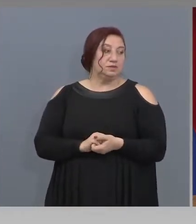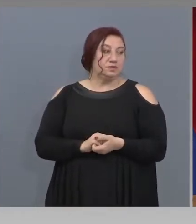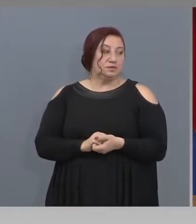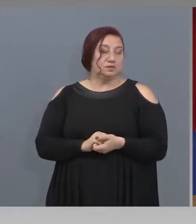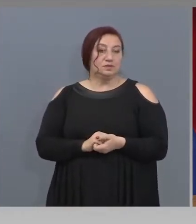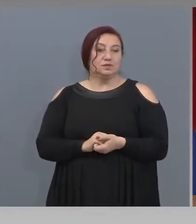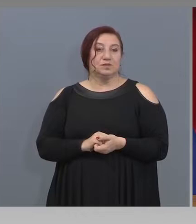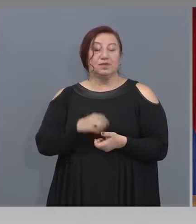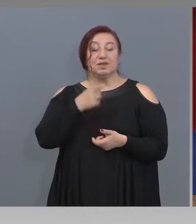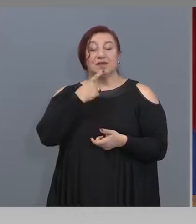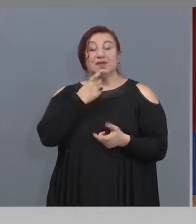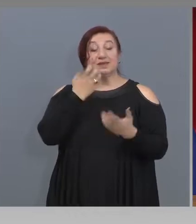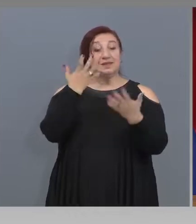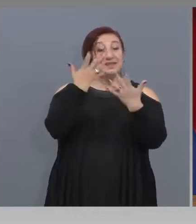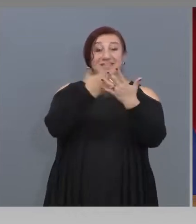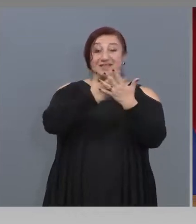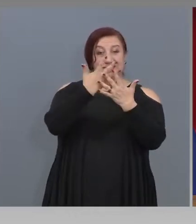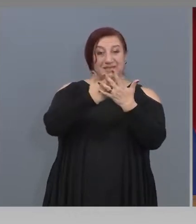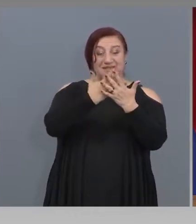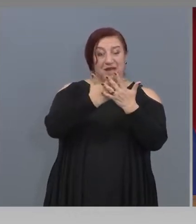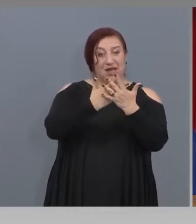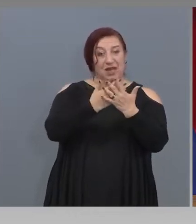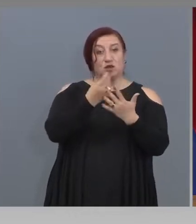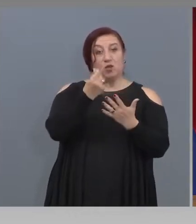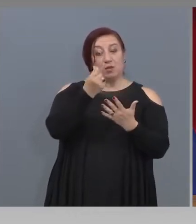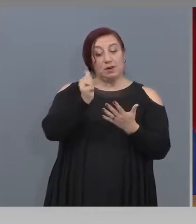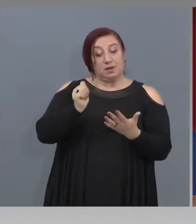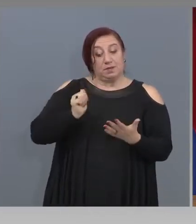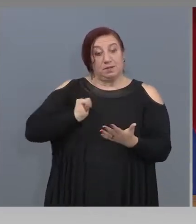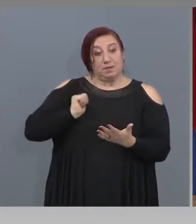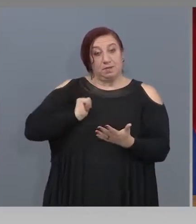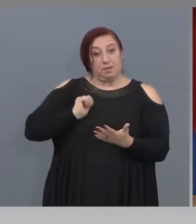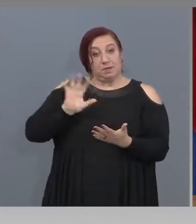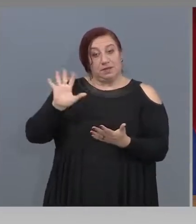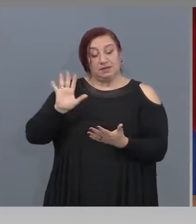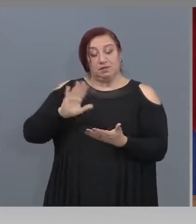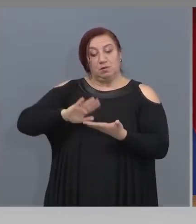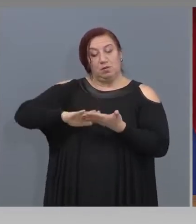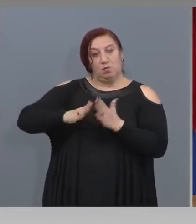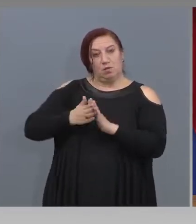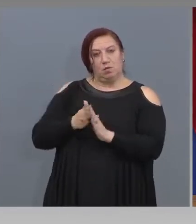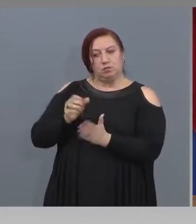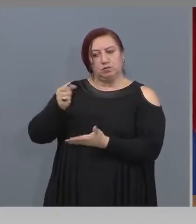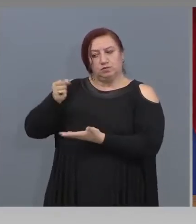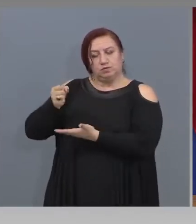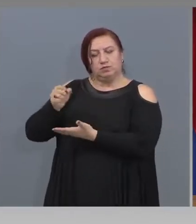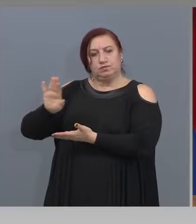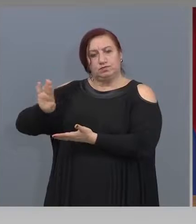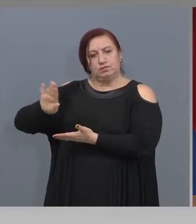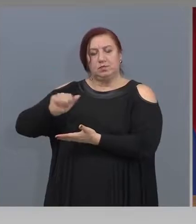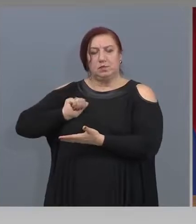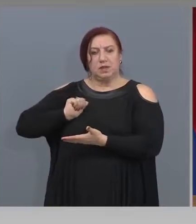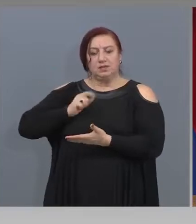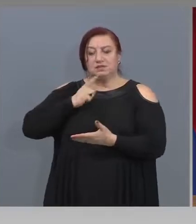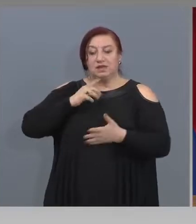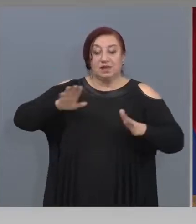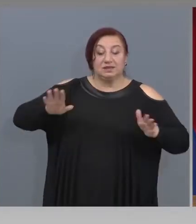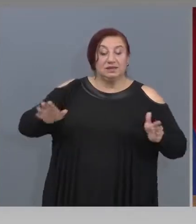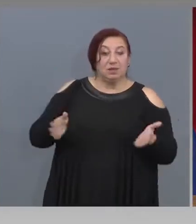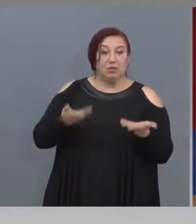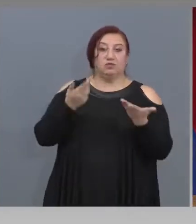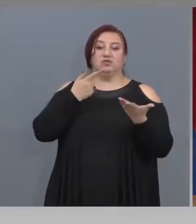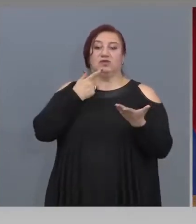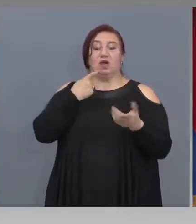За киното парите са хранени и подготвени за стартиране на тяхната дейност, за